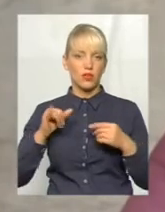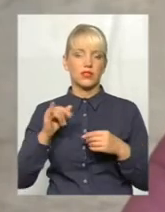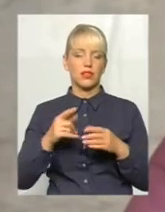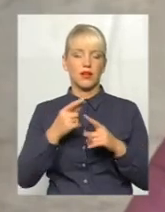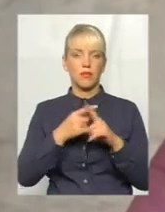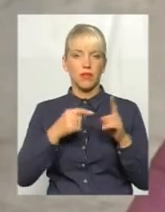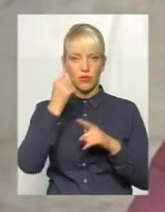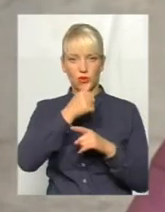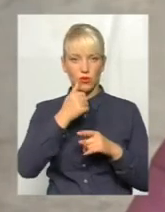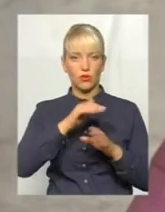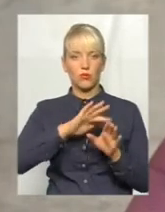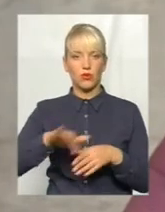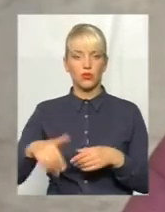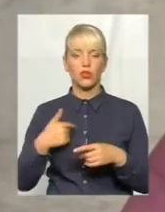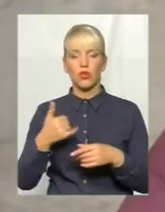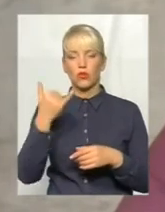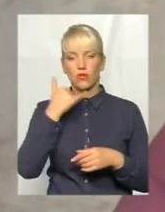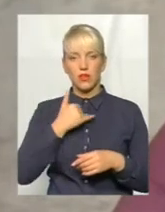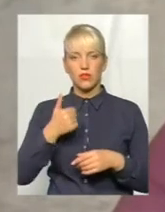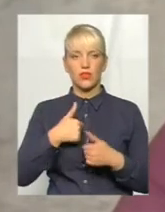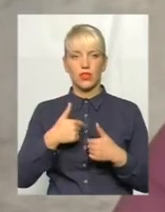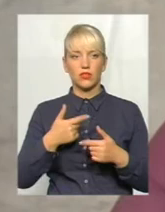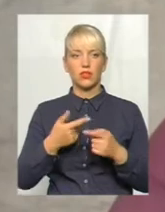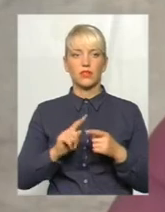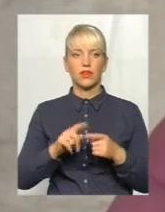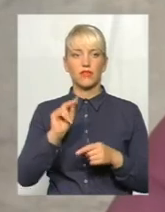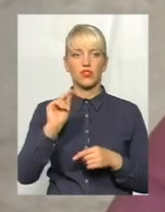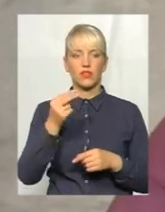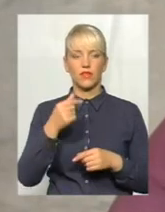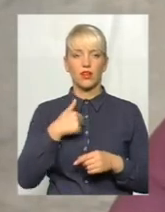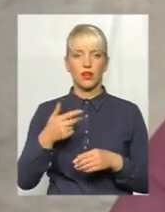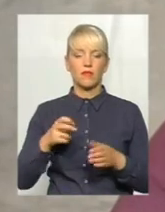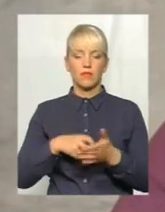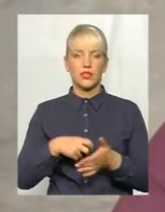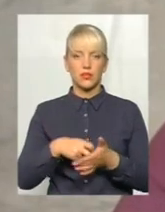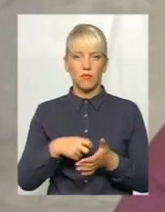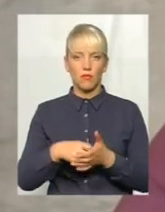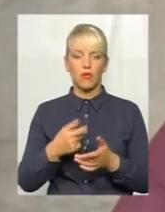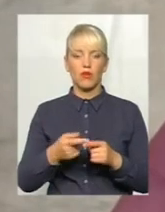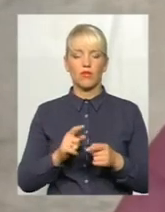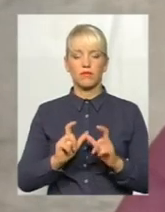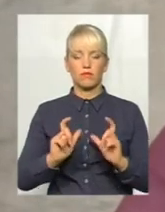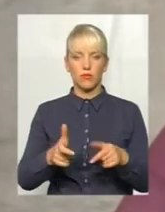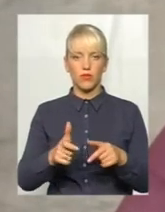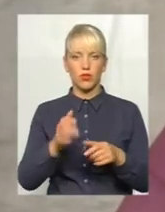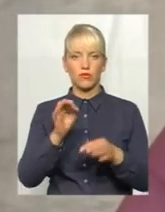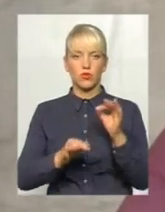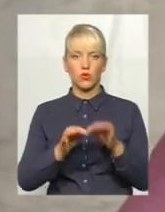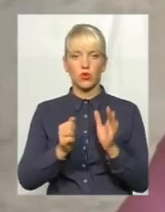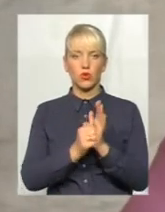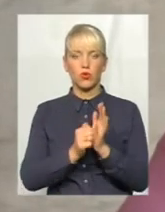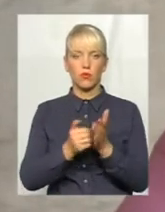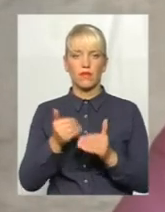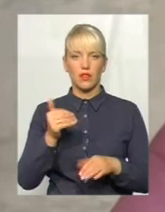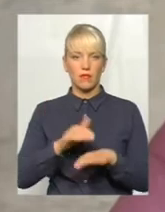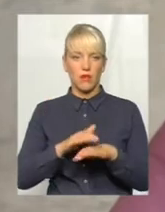до нас починають дзвонити. І прийшло, це був день четвер, прийшло письмо з повісткою до суду з документами від банку.